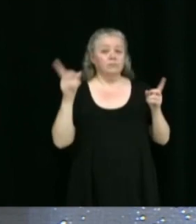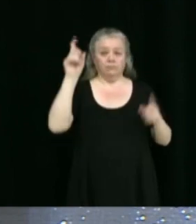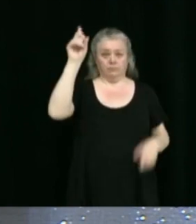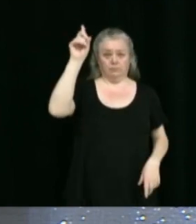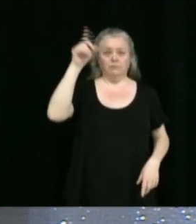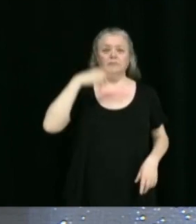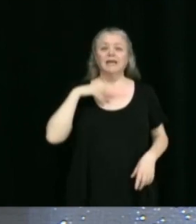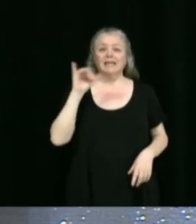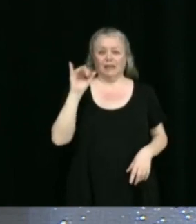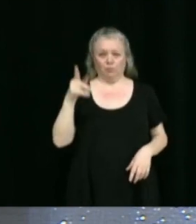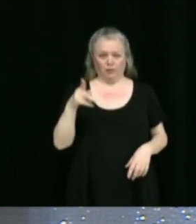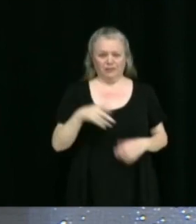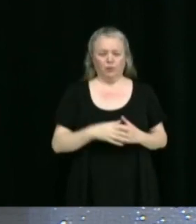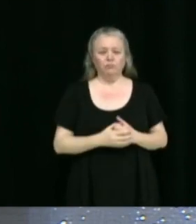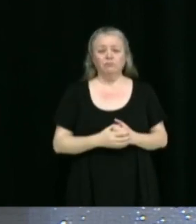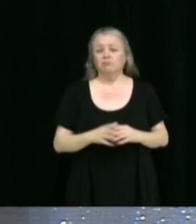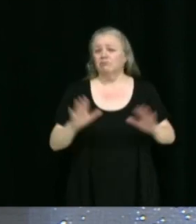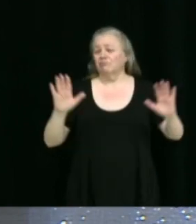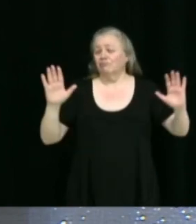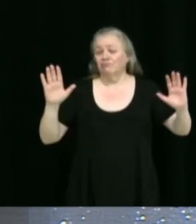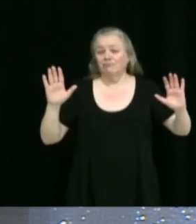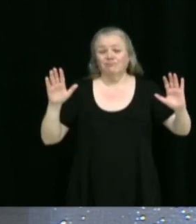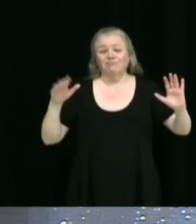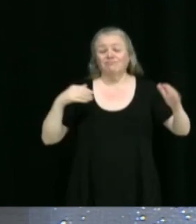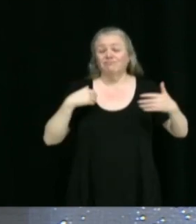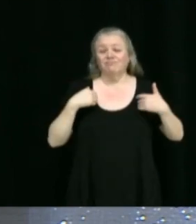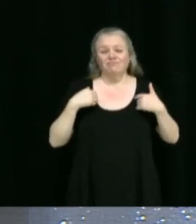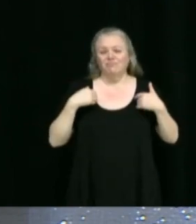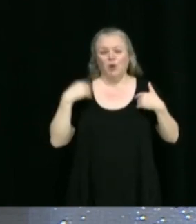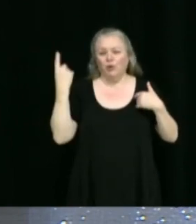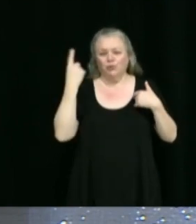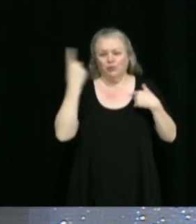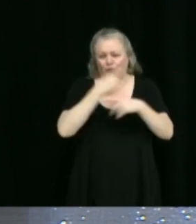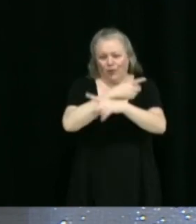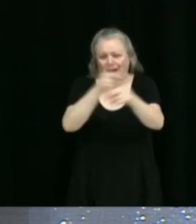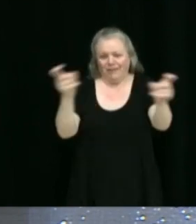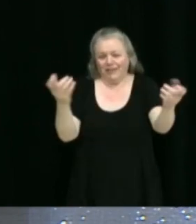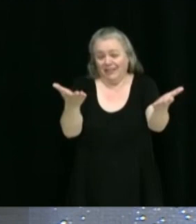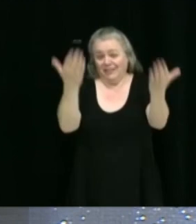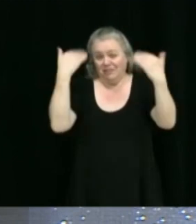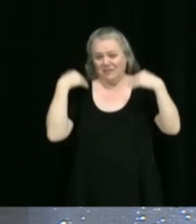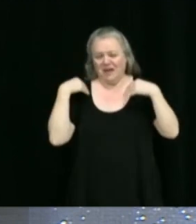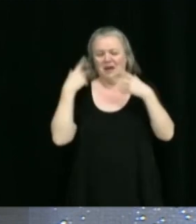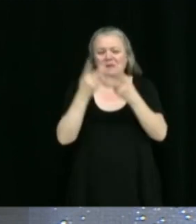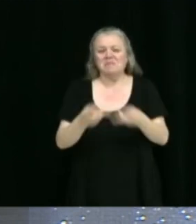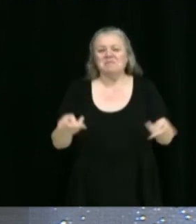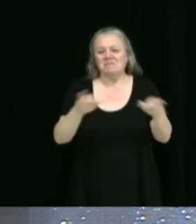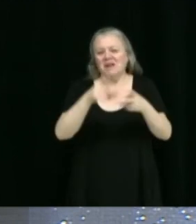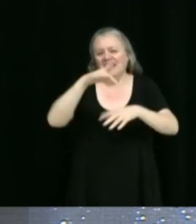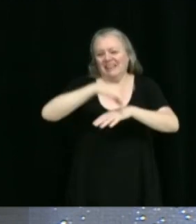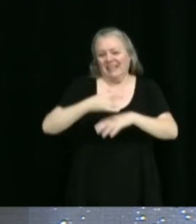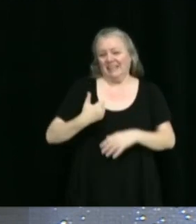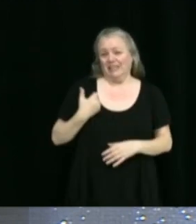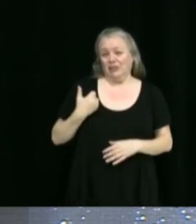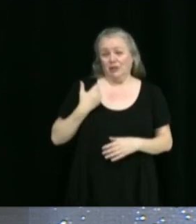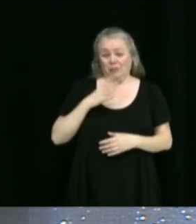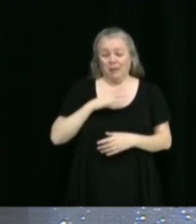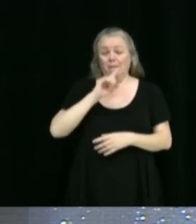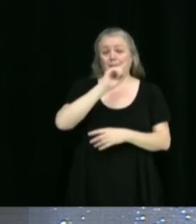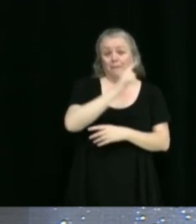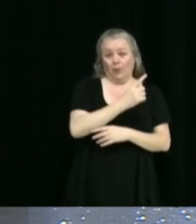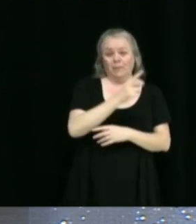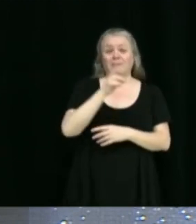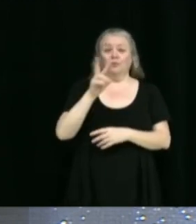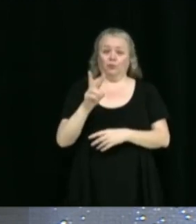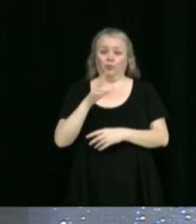Yannick Poisson. J'invite les gens toujours au partage des jeunes. Vous êtes les bienvenus toujours, mais plus spécialement les premiers 2